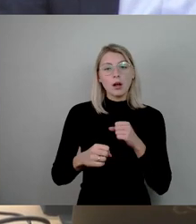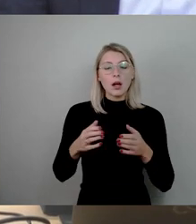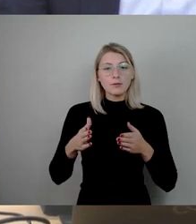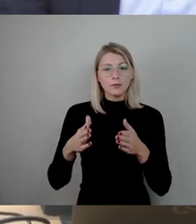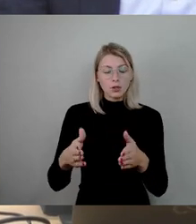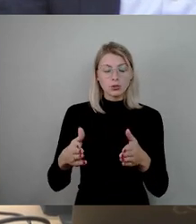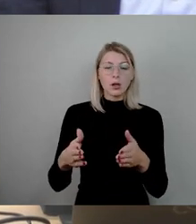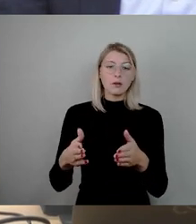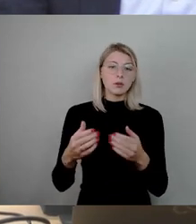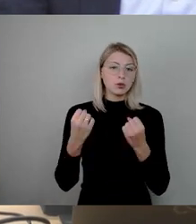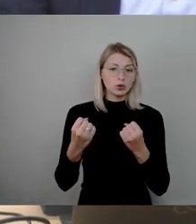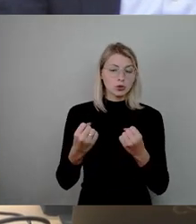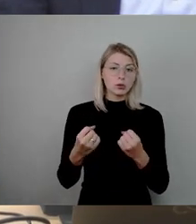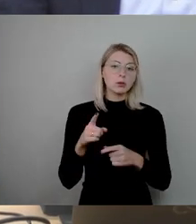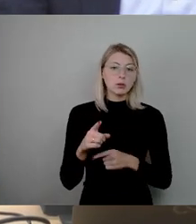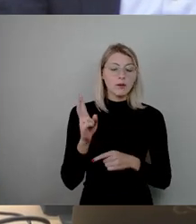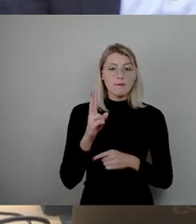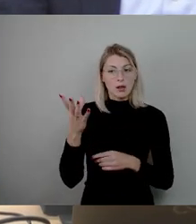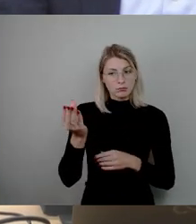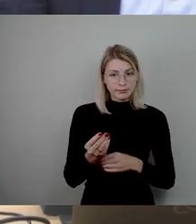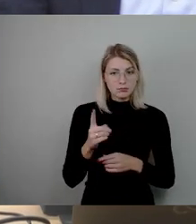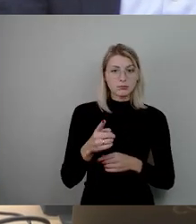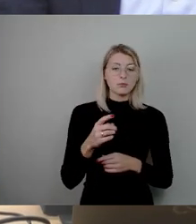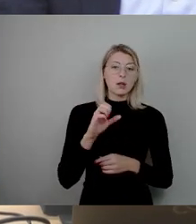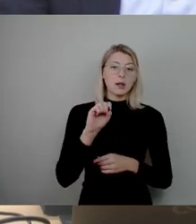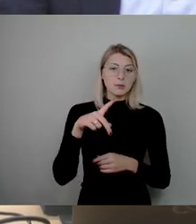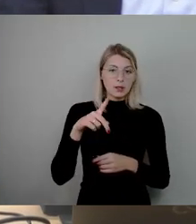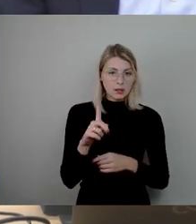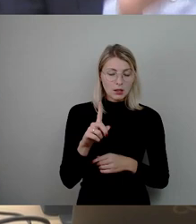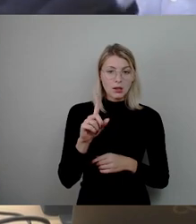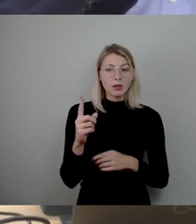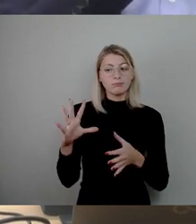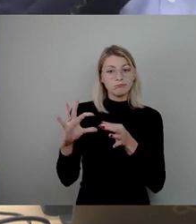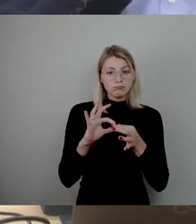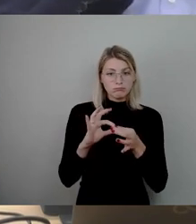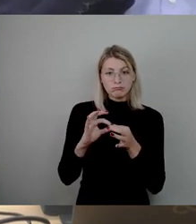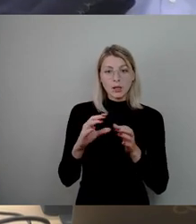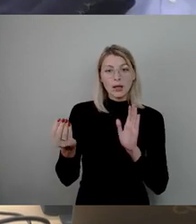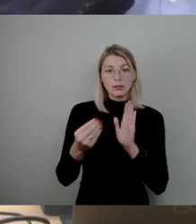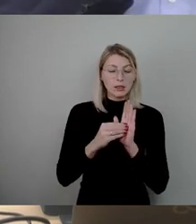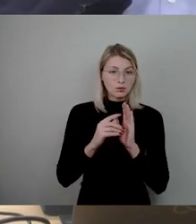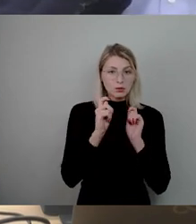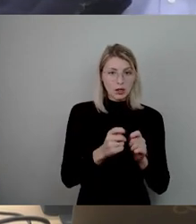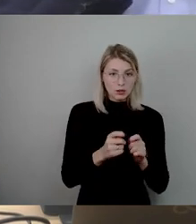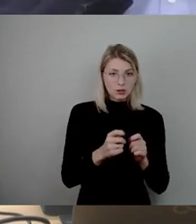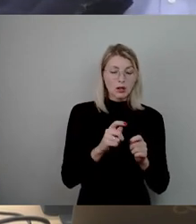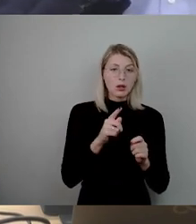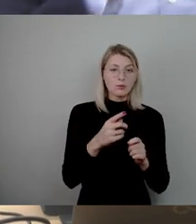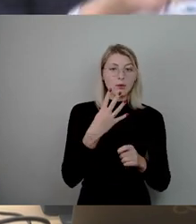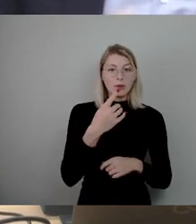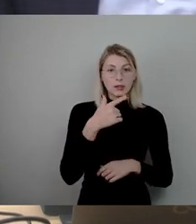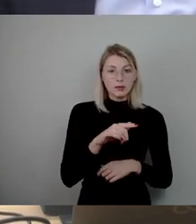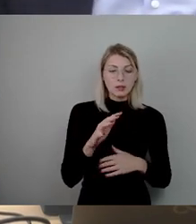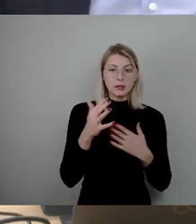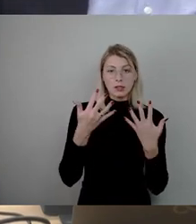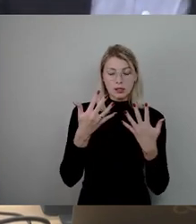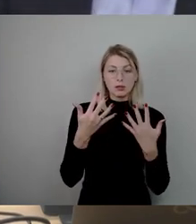der SPD-Fraktion und wir wurden das gleich mit verbinden mit dem Ersetzungsantrag, vom 24.10. ist. Herr Engel,